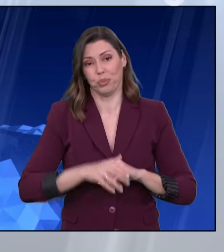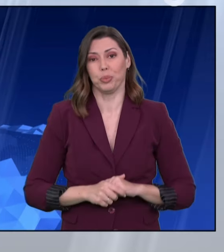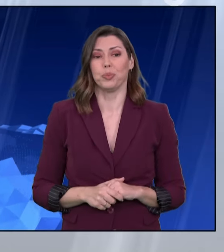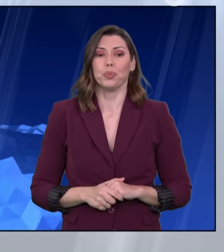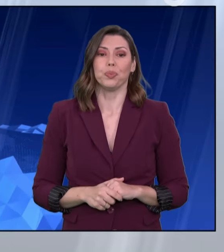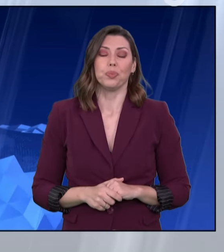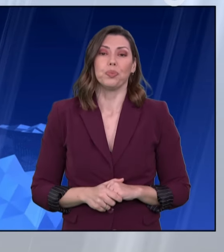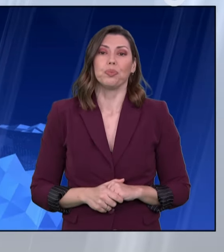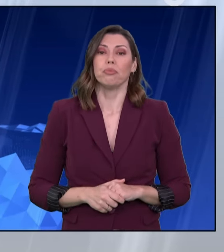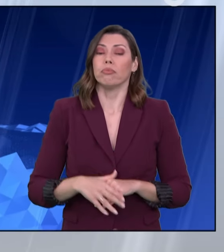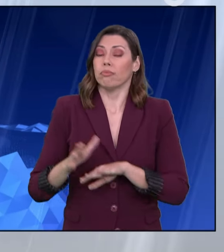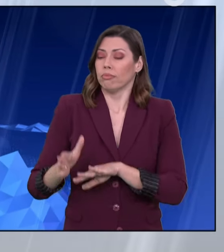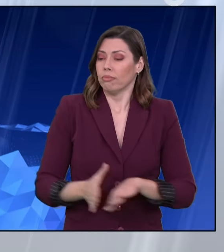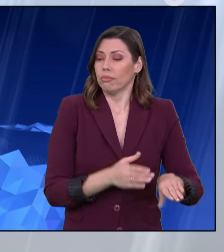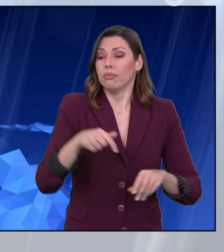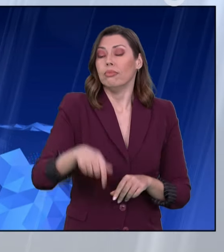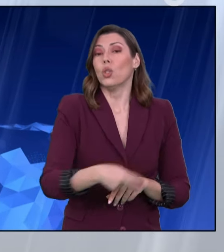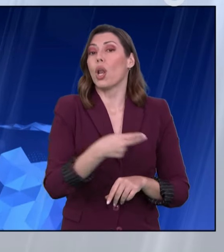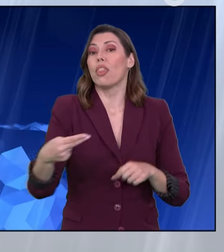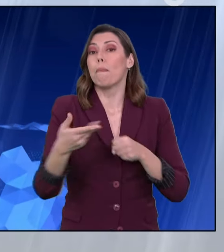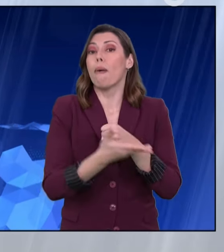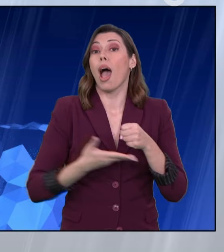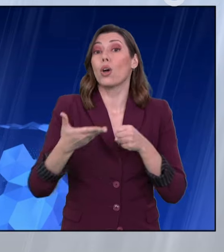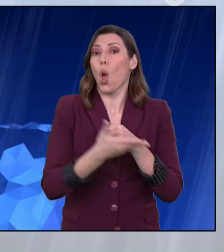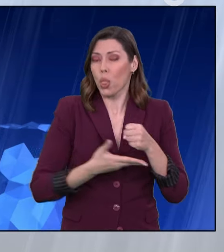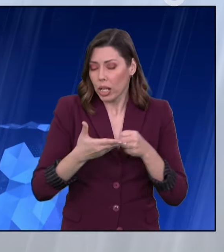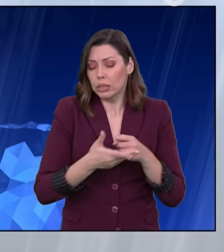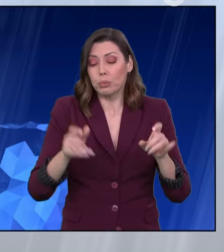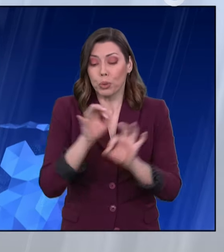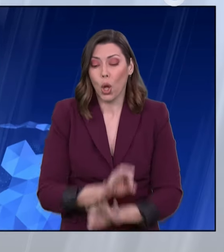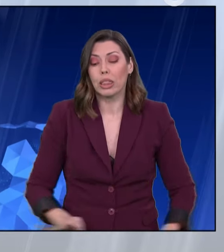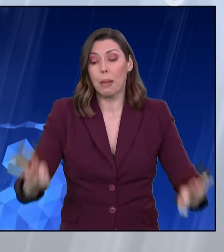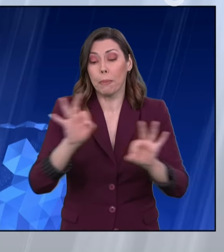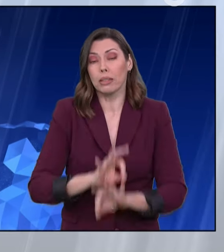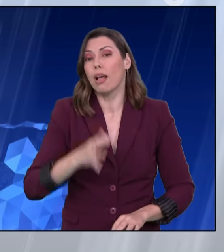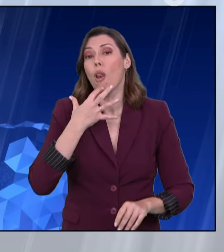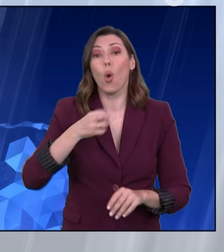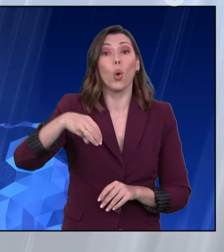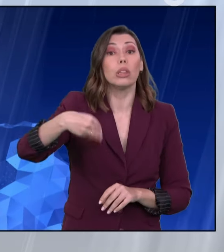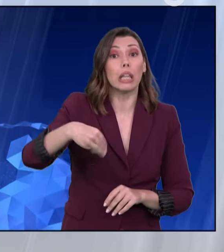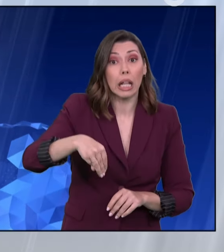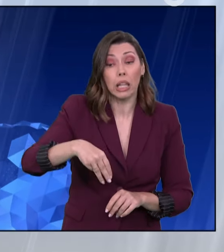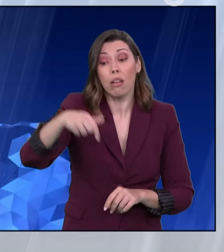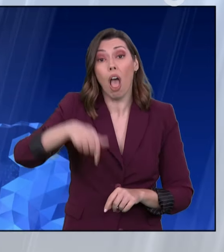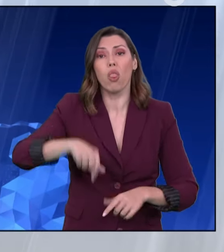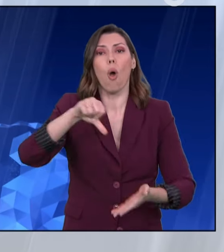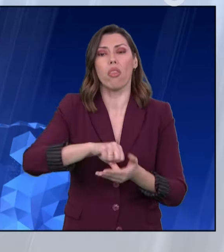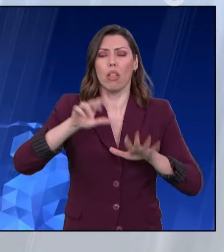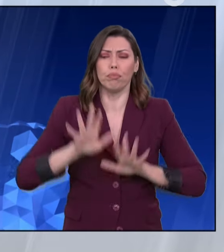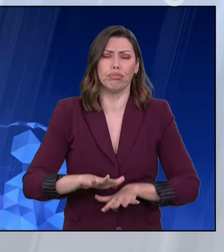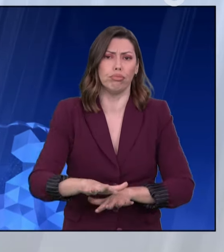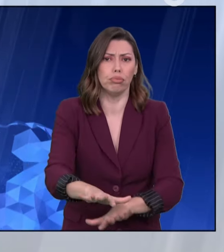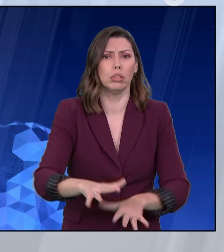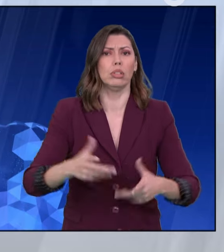Πήρε τόδης είναι οι προετοιμασίες των αγροτών για το προγραμματισμένο συλλαλητήριο που θα πραγματοποιήσουν στην Αθήνα την 3η 20 Φεβρουαρίου με τρακτέρ,